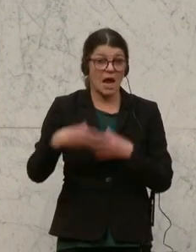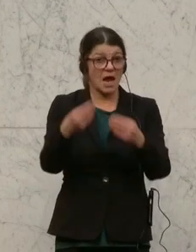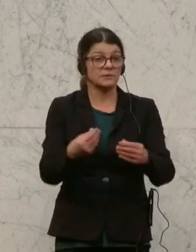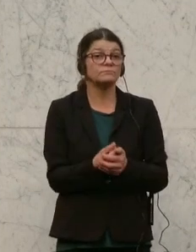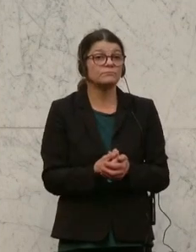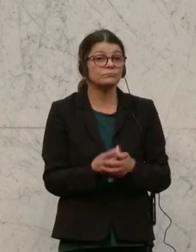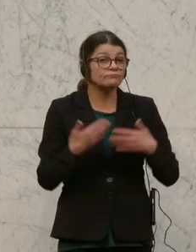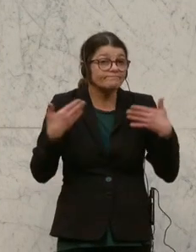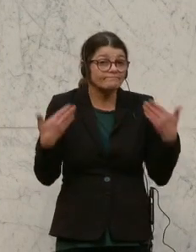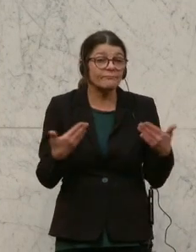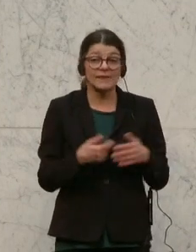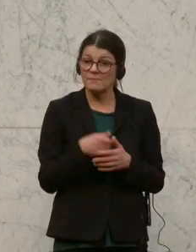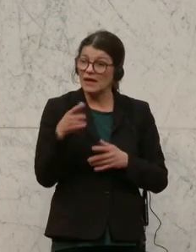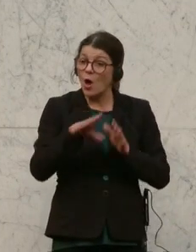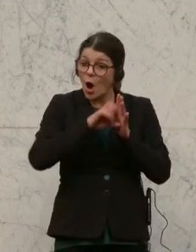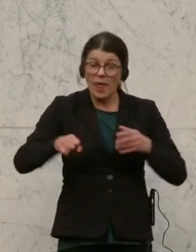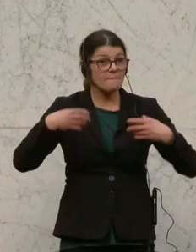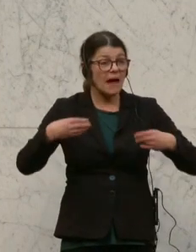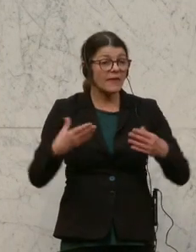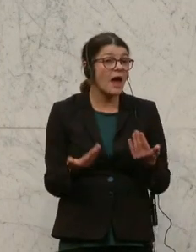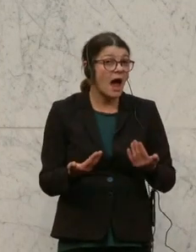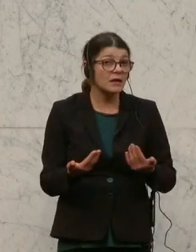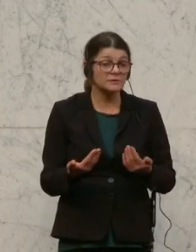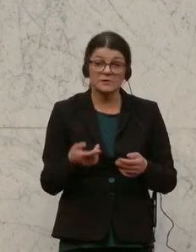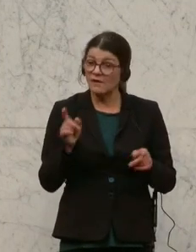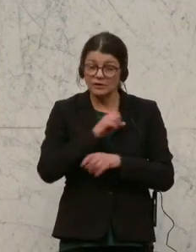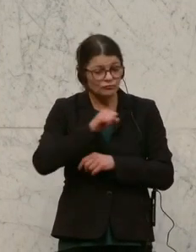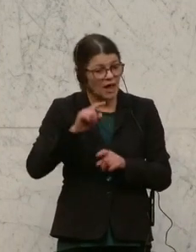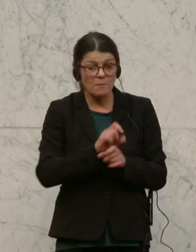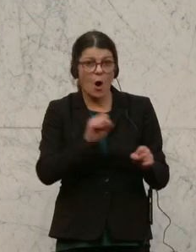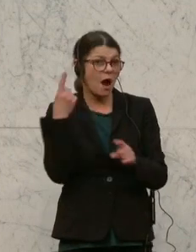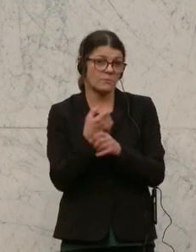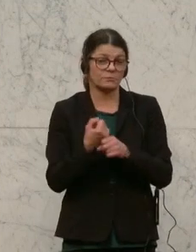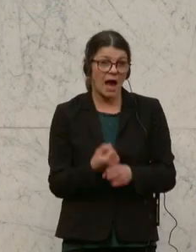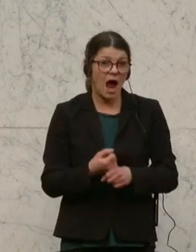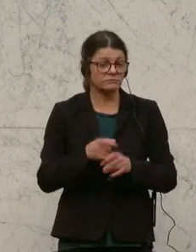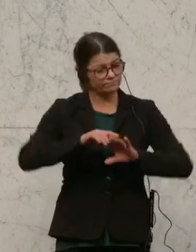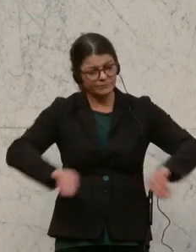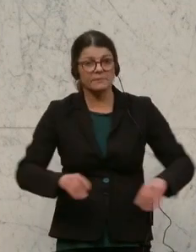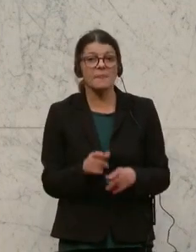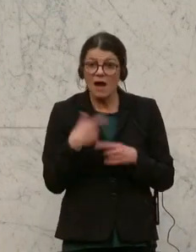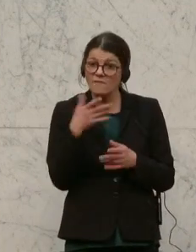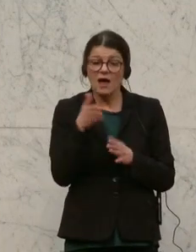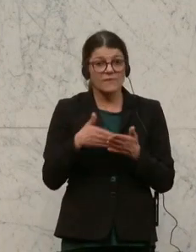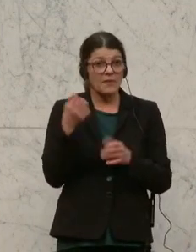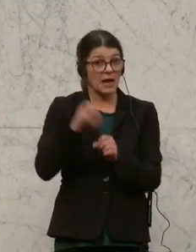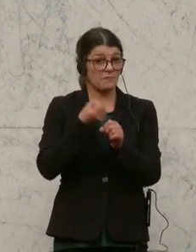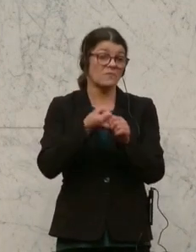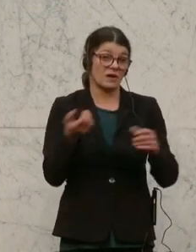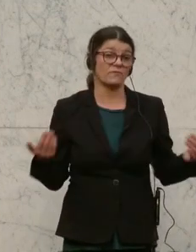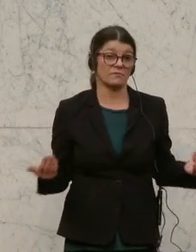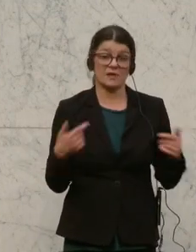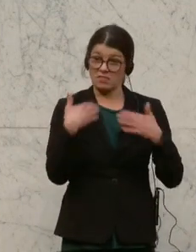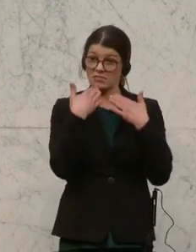dieses Online-Material möglichst zu vernichten. Dafür werden wir uns auch weiterhin einsetzen. wie gesagt, noch einmal